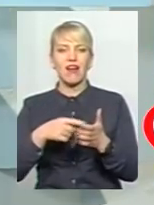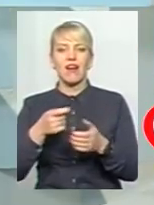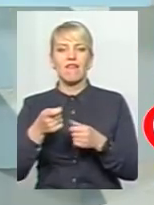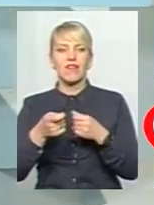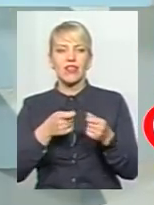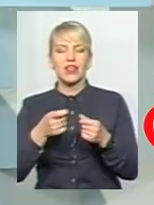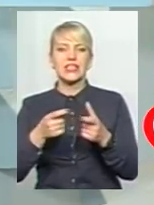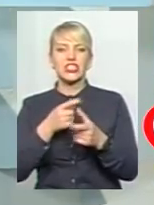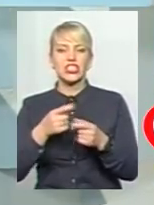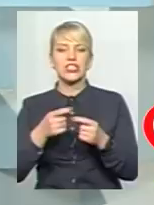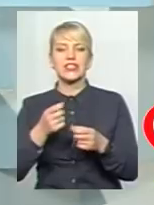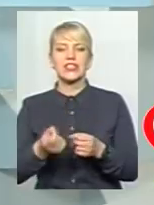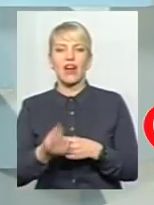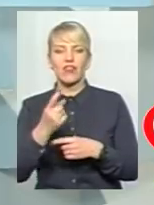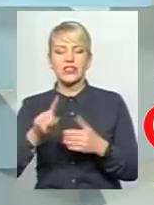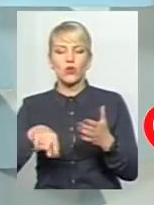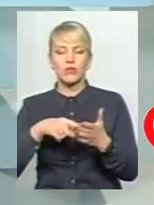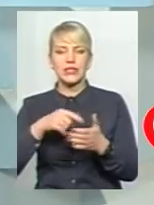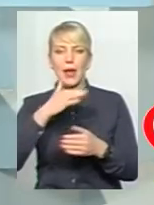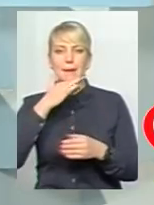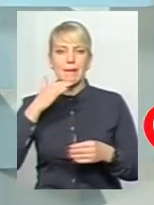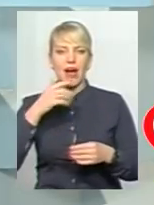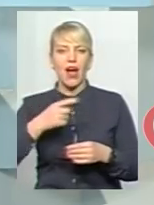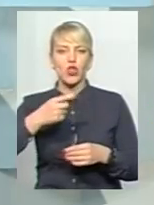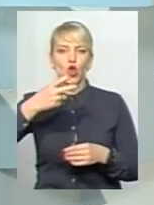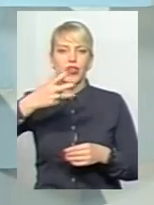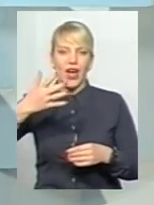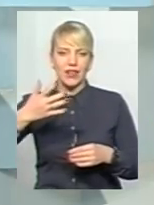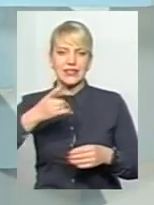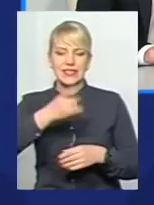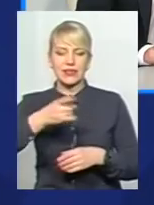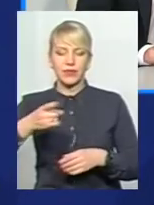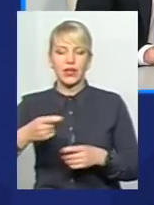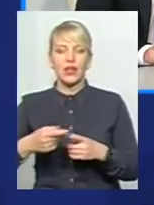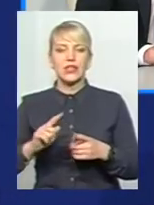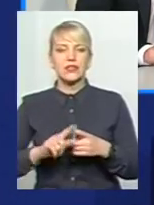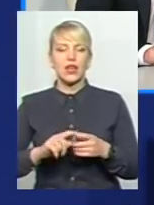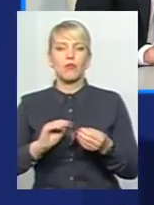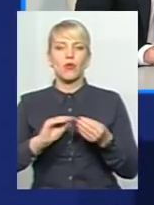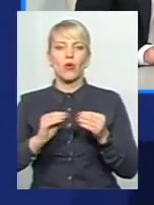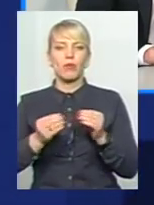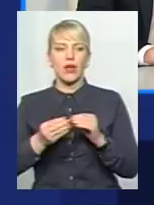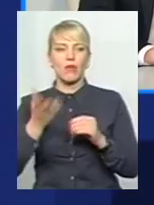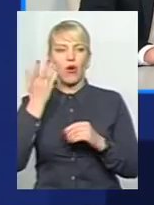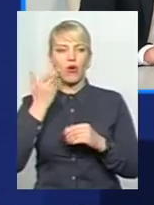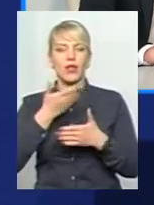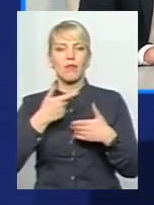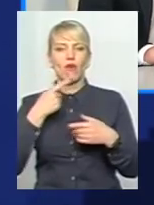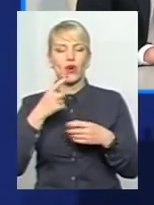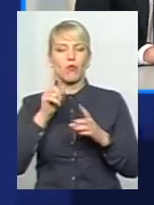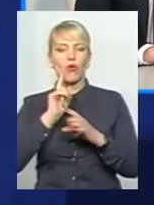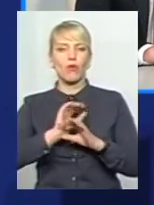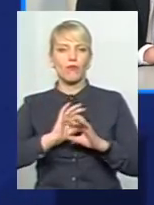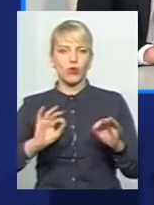багатоярусні парку? Неймовірно болюча проблема. І це одна з стратегічних цілей, про які я говорив, коли ми говорили про комфортне місце. Про